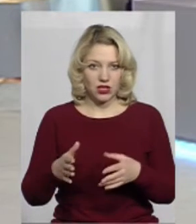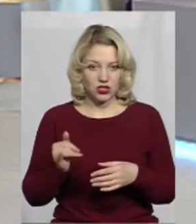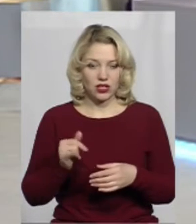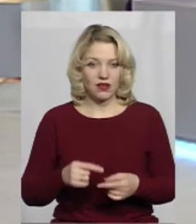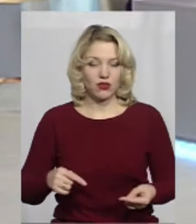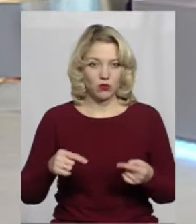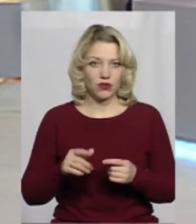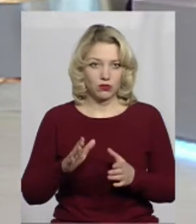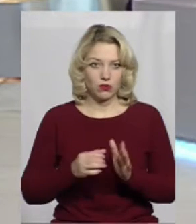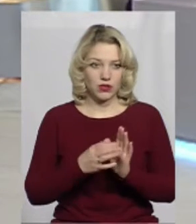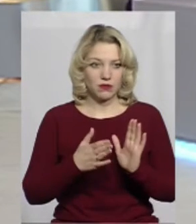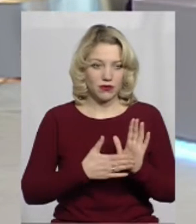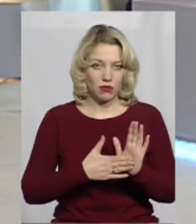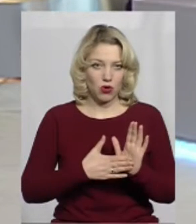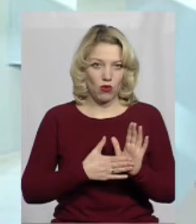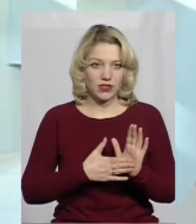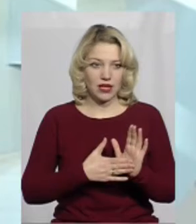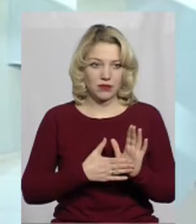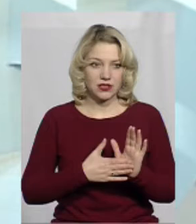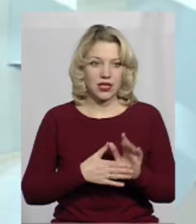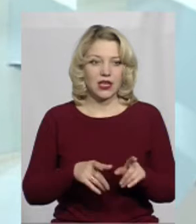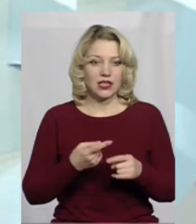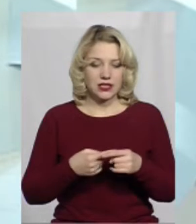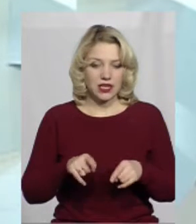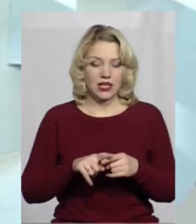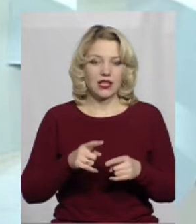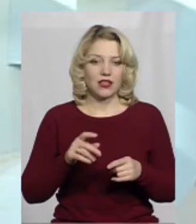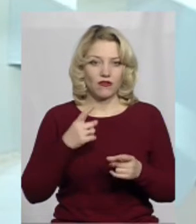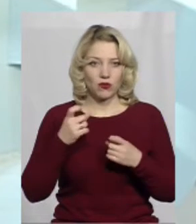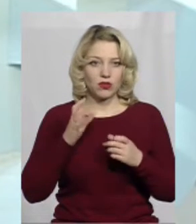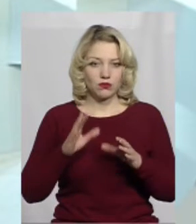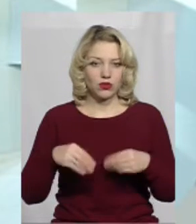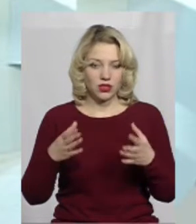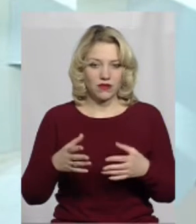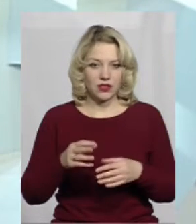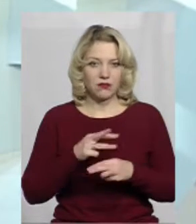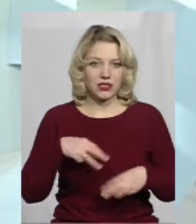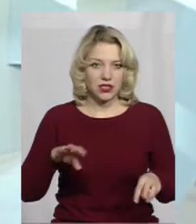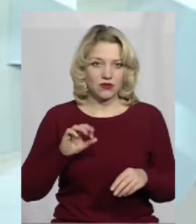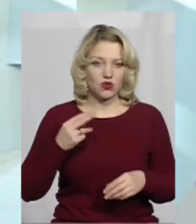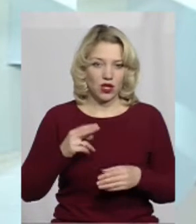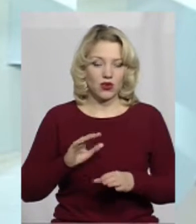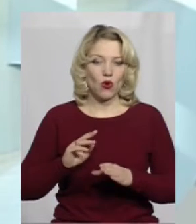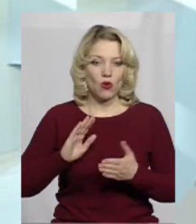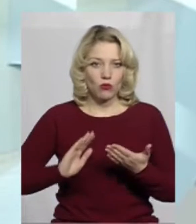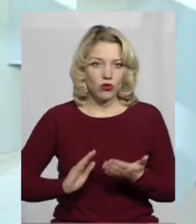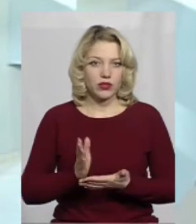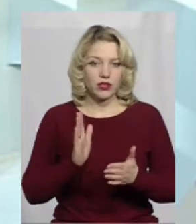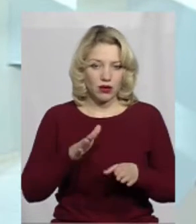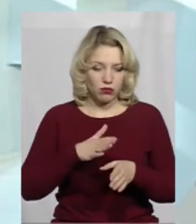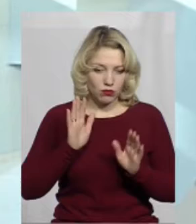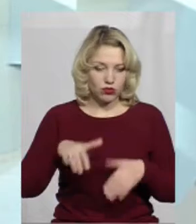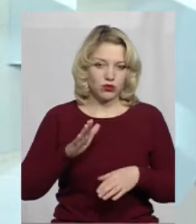відповідно зазначати облікові записи. Також цю інформацію буде надаватися Міністерству соціальної політики, яке потім буде